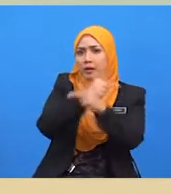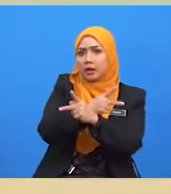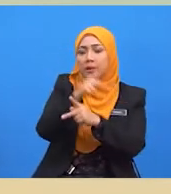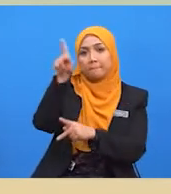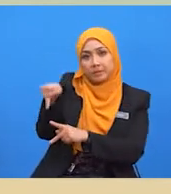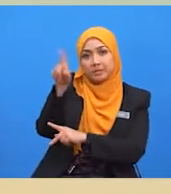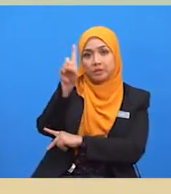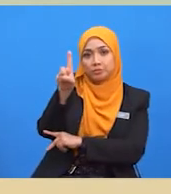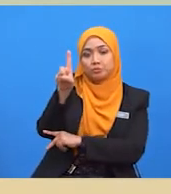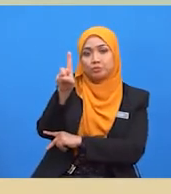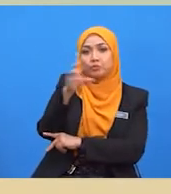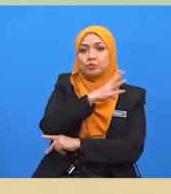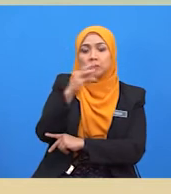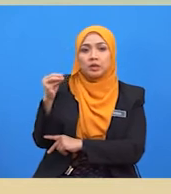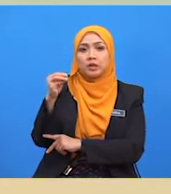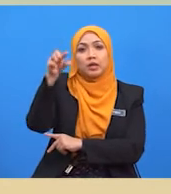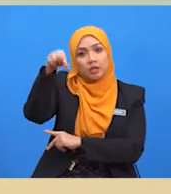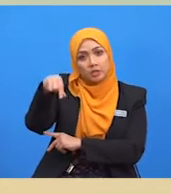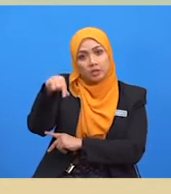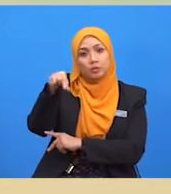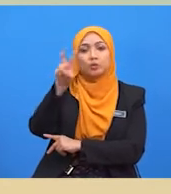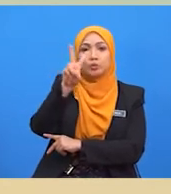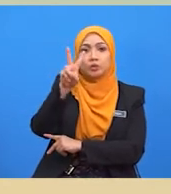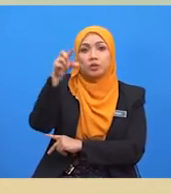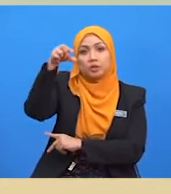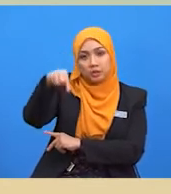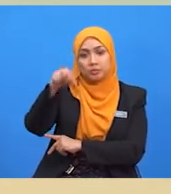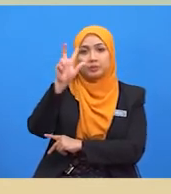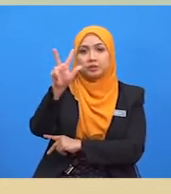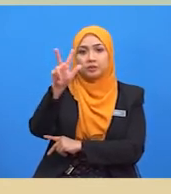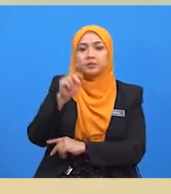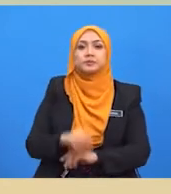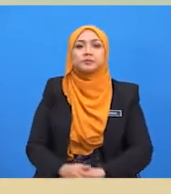P1 dan Q2-Q3.